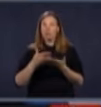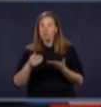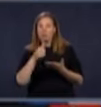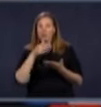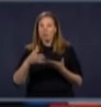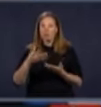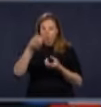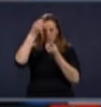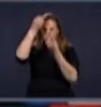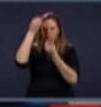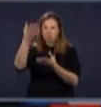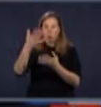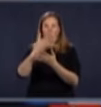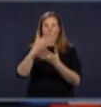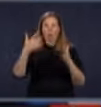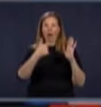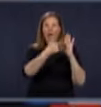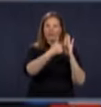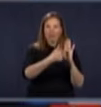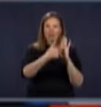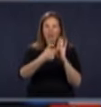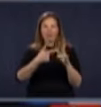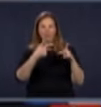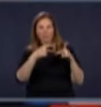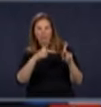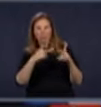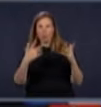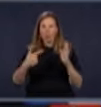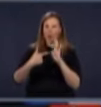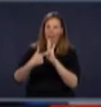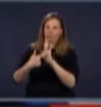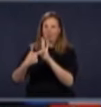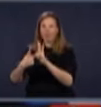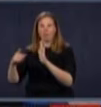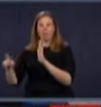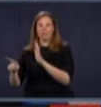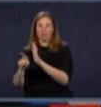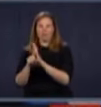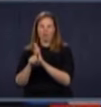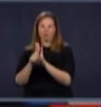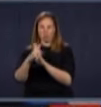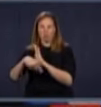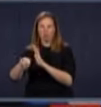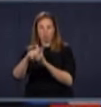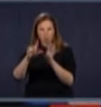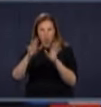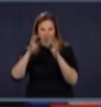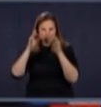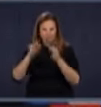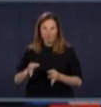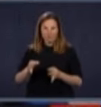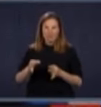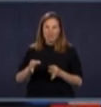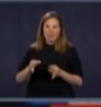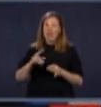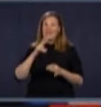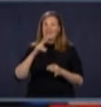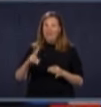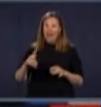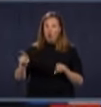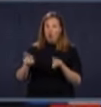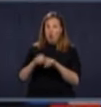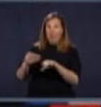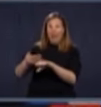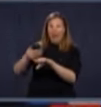choses. Puis il va falloir que les gens pigent à l'intérieur de ça. Mais de grâce, c'est très malheureux, mais on ne peut pas revenir comme avant.